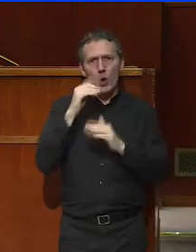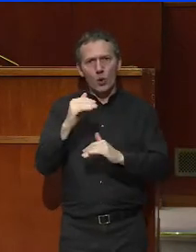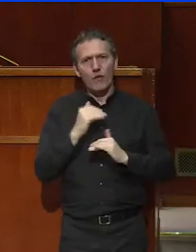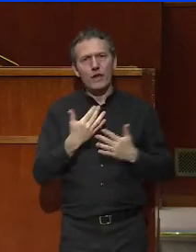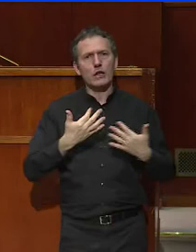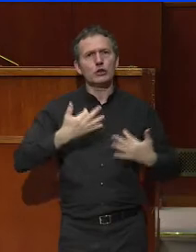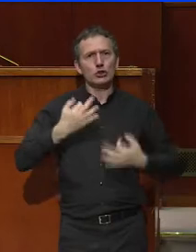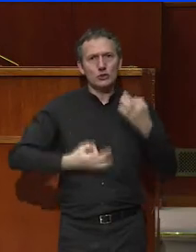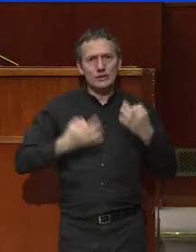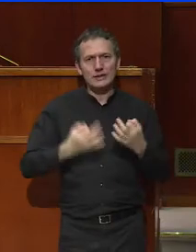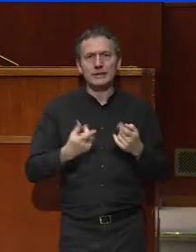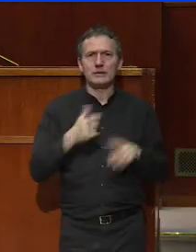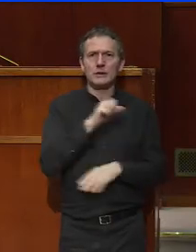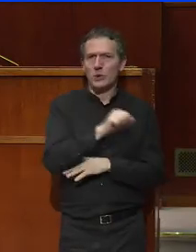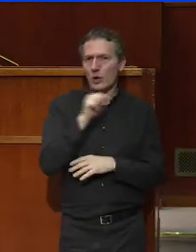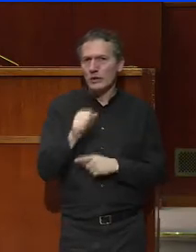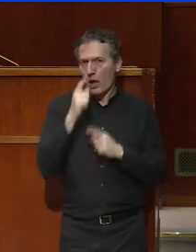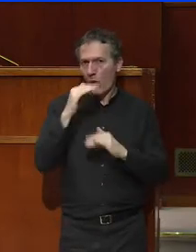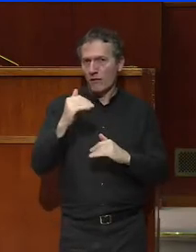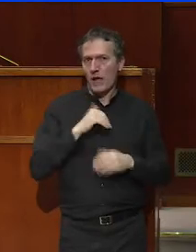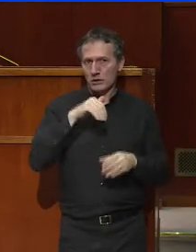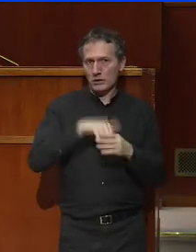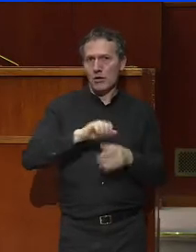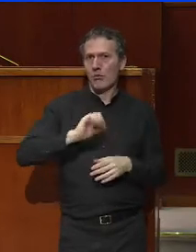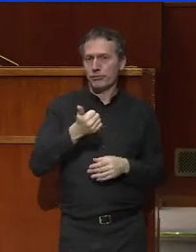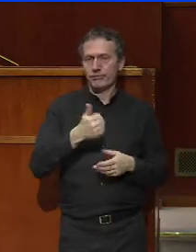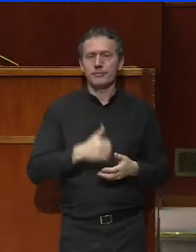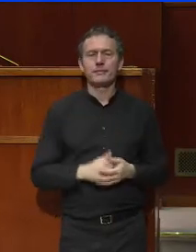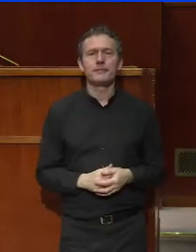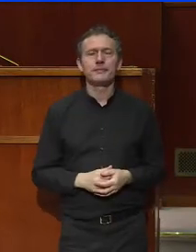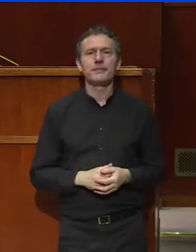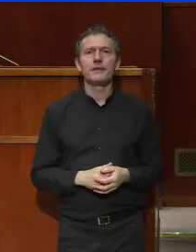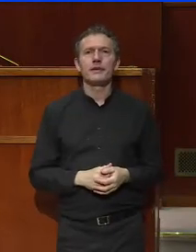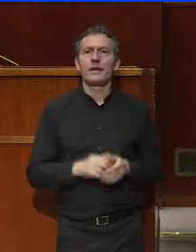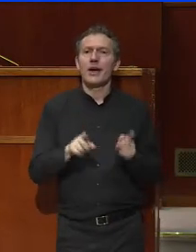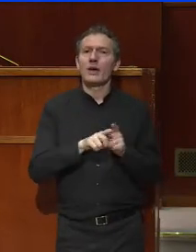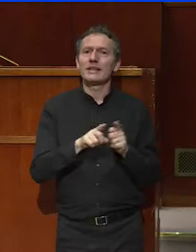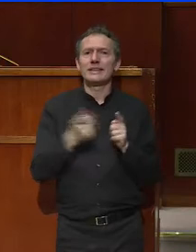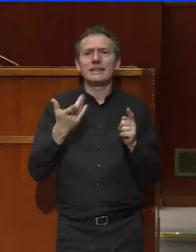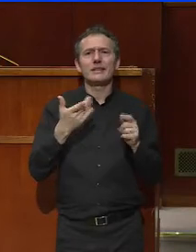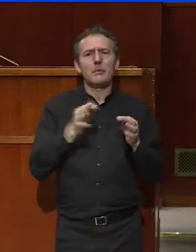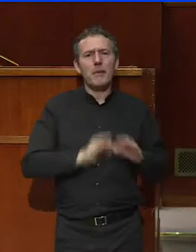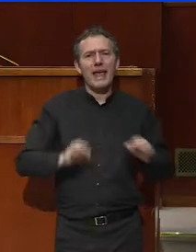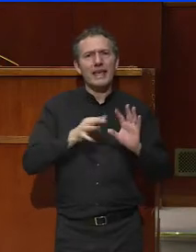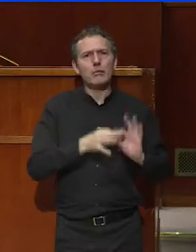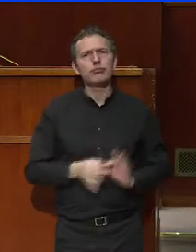justice, dans sa sécurité sociale, c'est-à-dire dans ce qui l'allie, et dans sa cohésion territoriale.